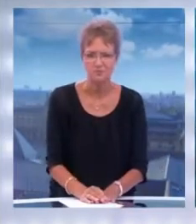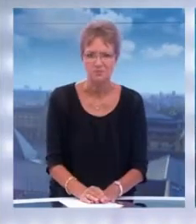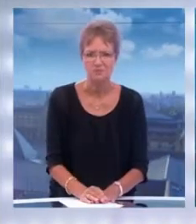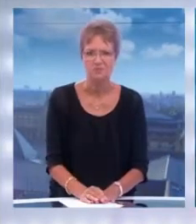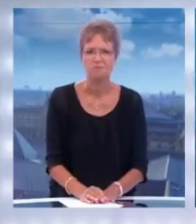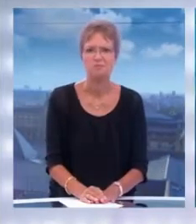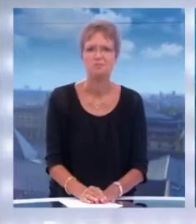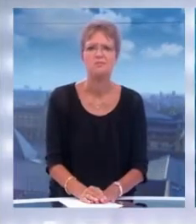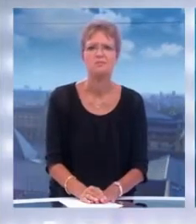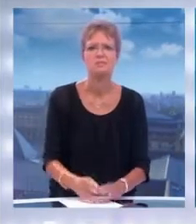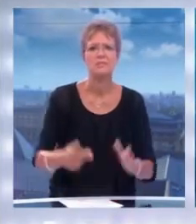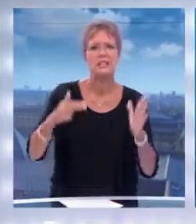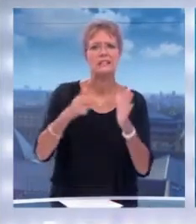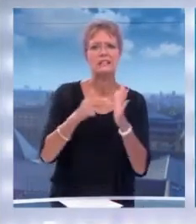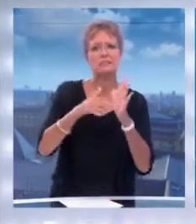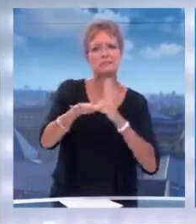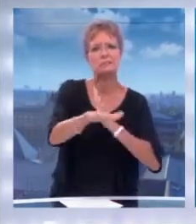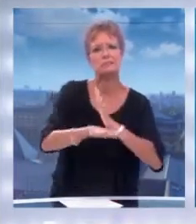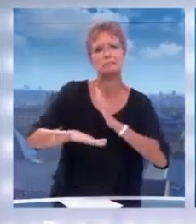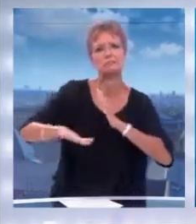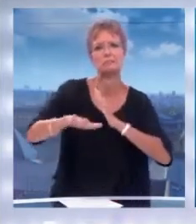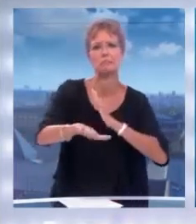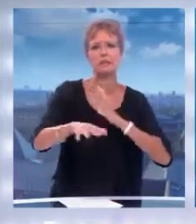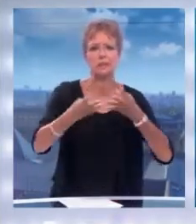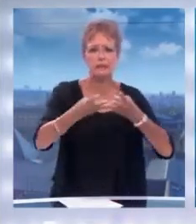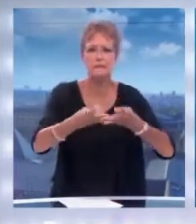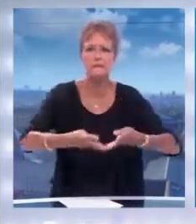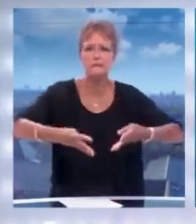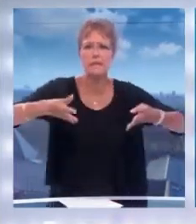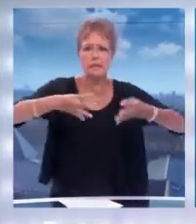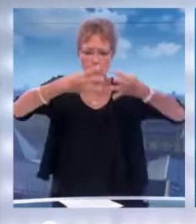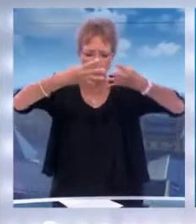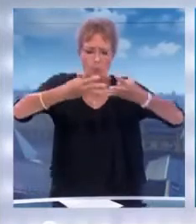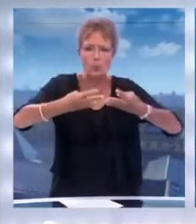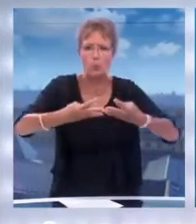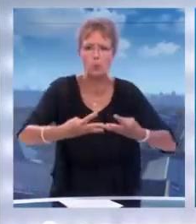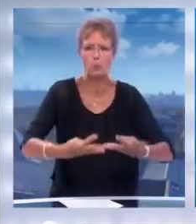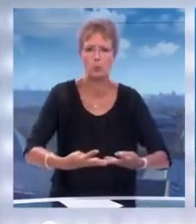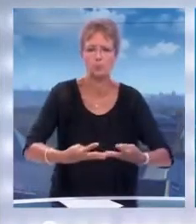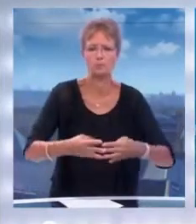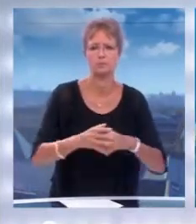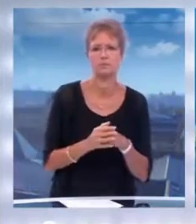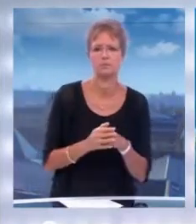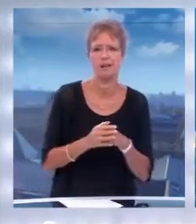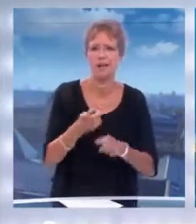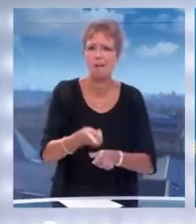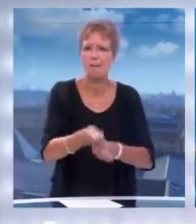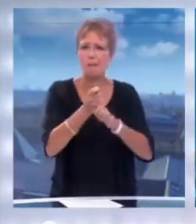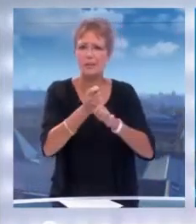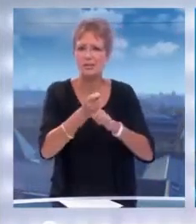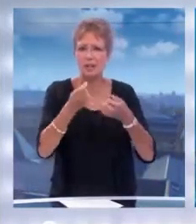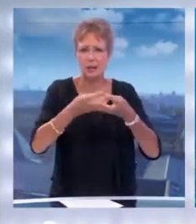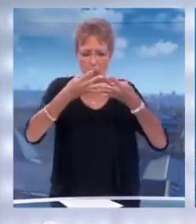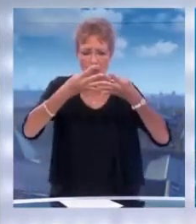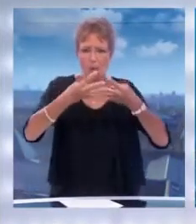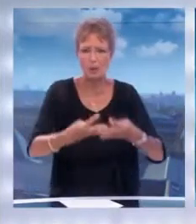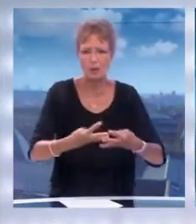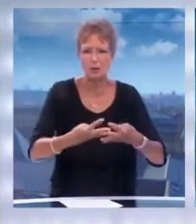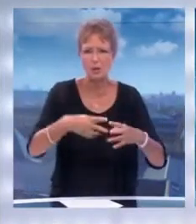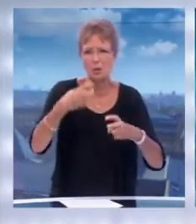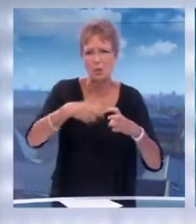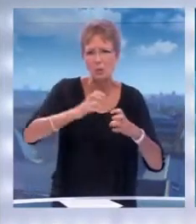Au large de Nice, voici les filets fantômes. Des déchets de la pêche qui s'accrochent au récif,